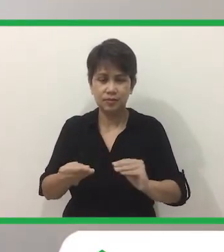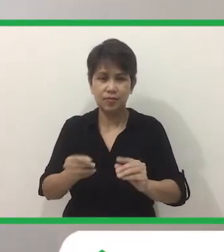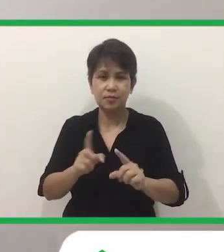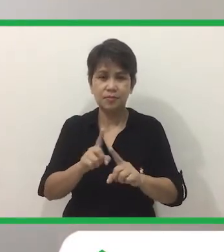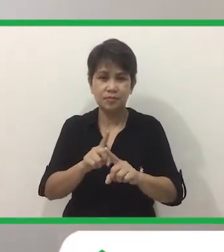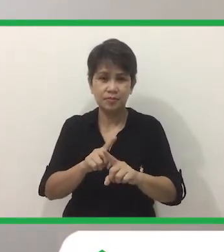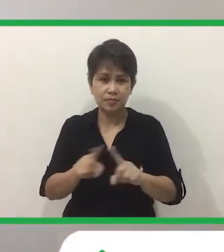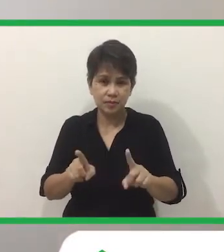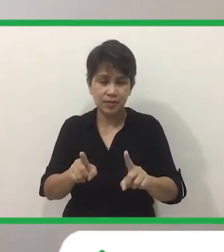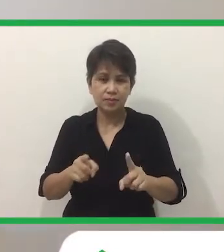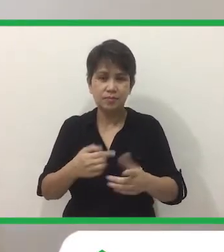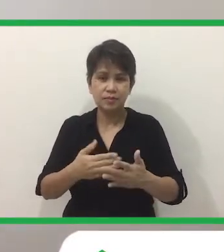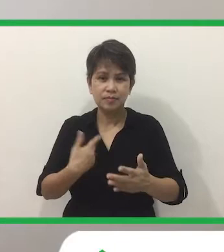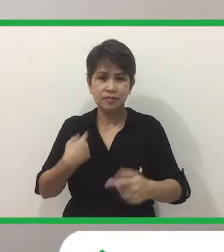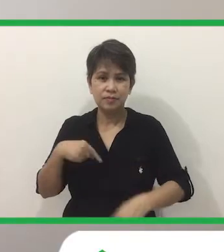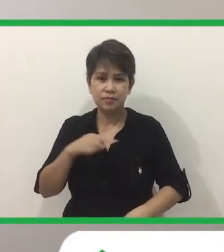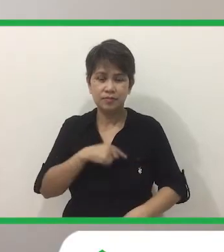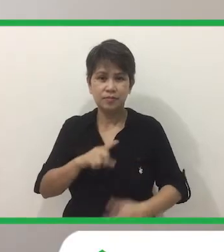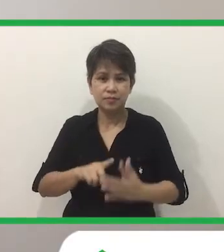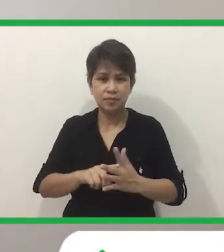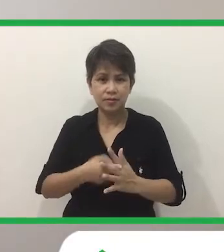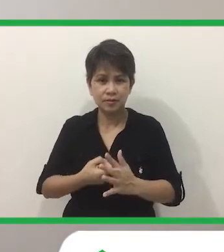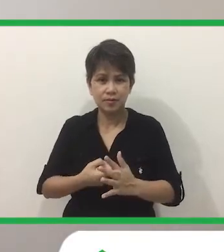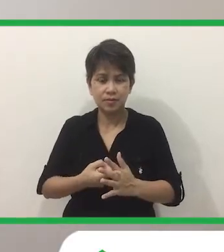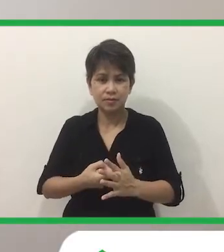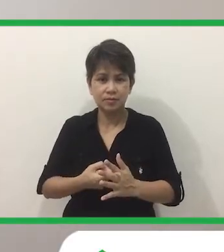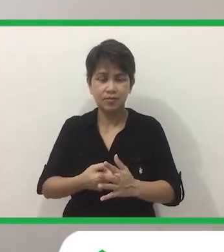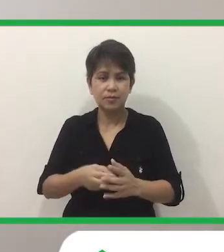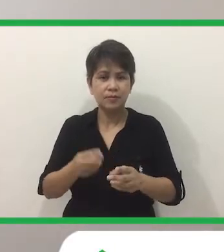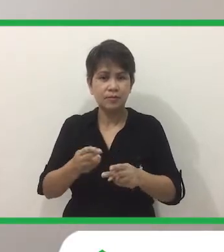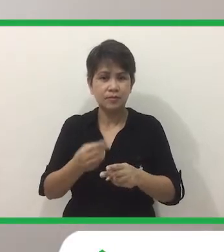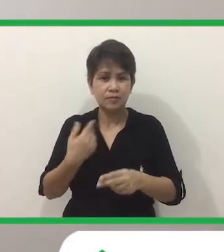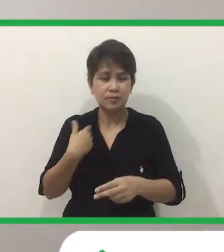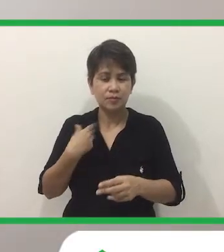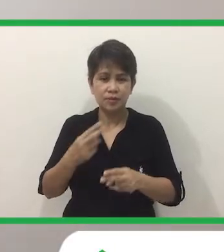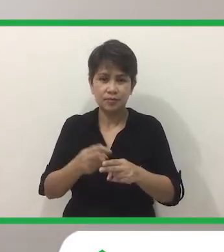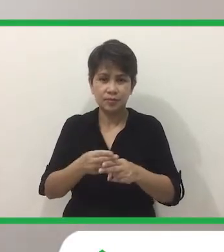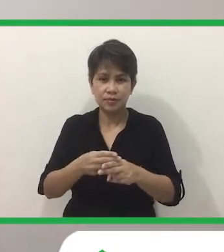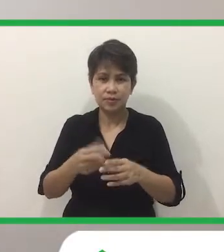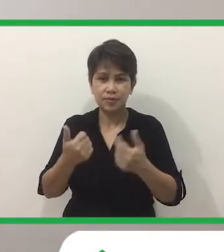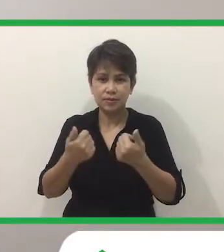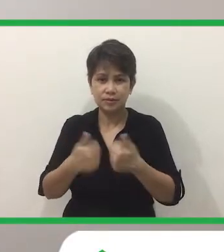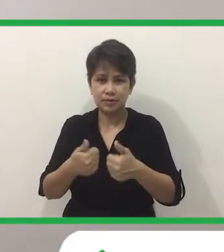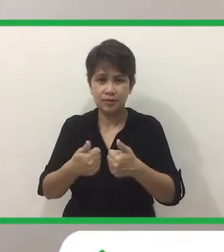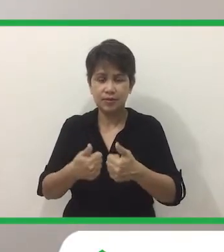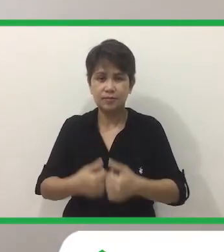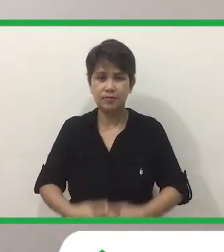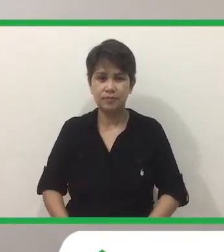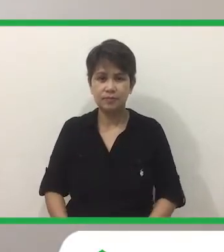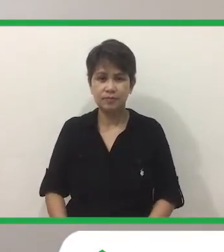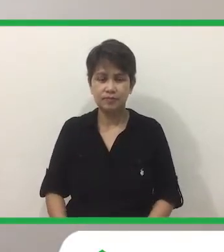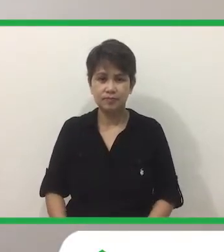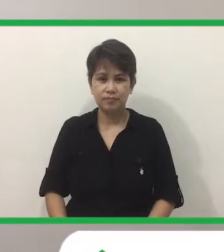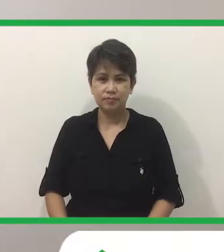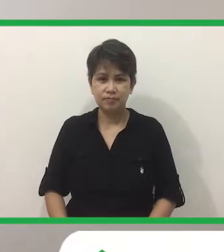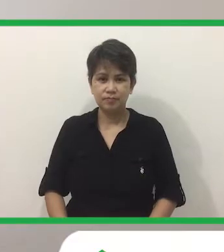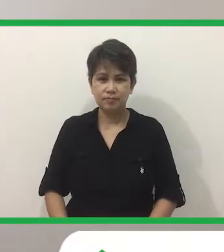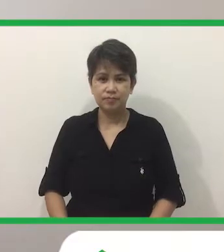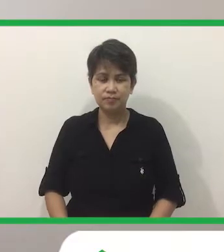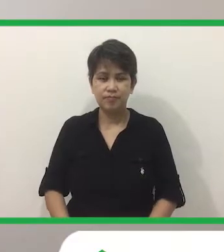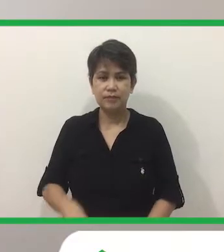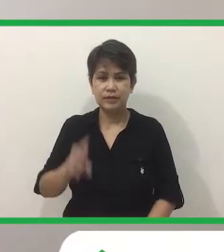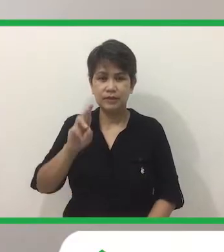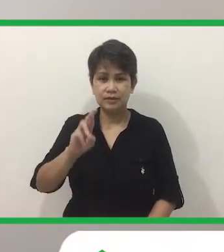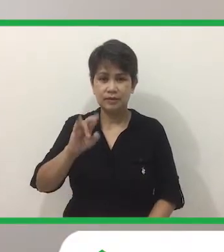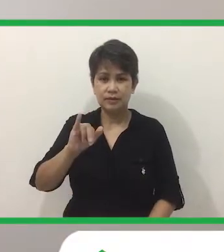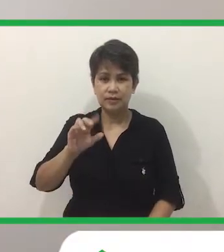kwento, ay maglalaro muna tayo ng meksilang. Pwede ba yun? Ang tawag sa ating laro ay